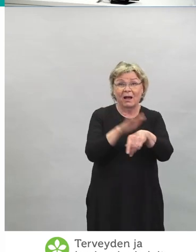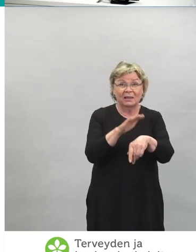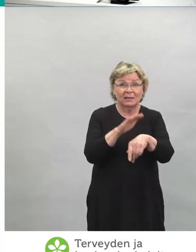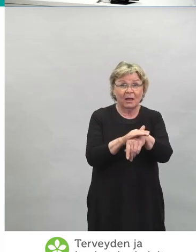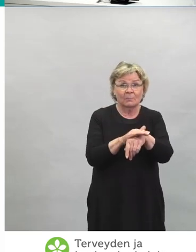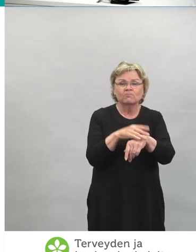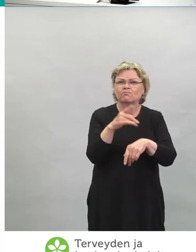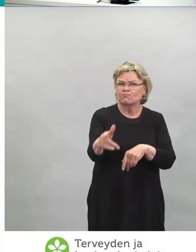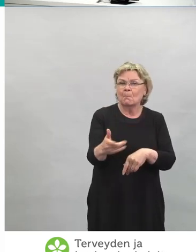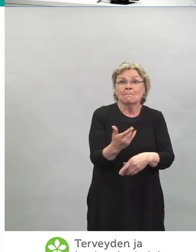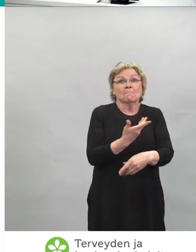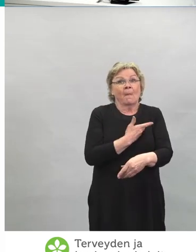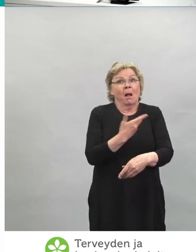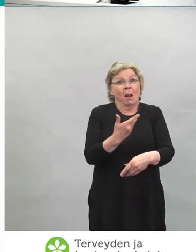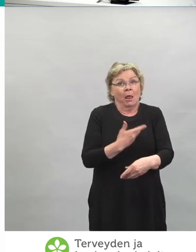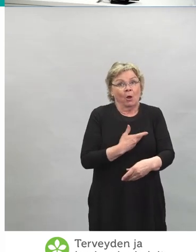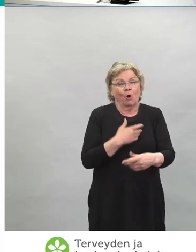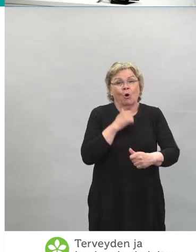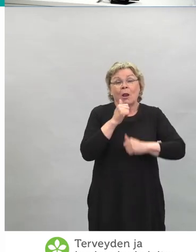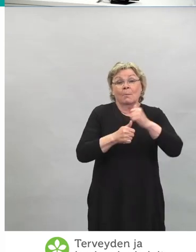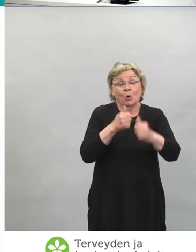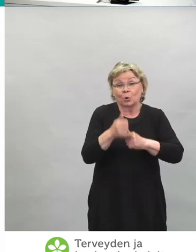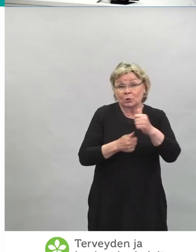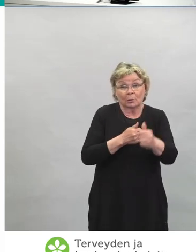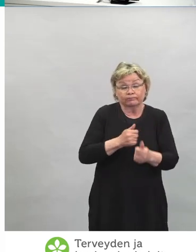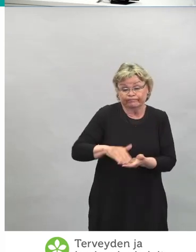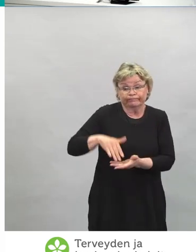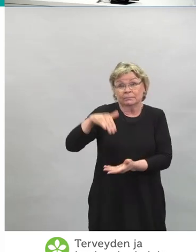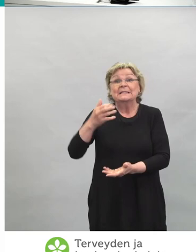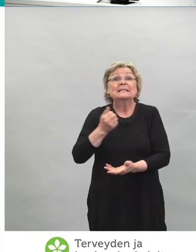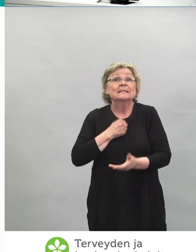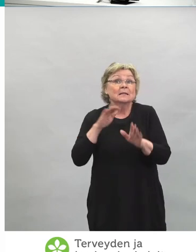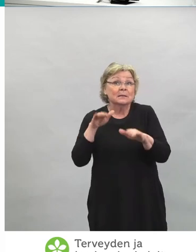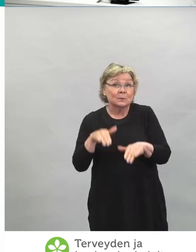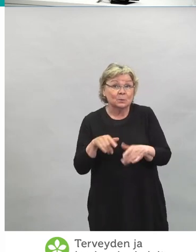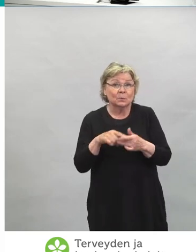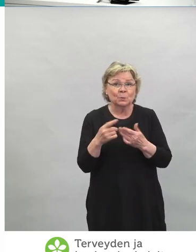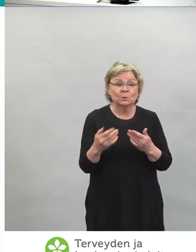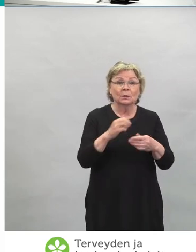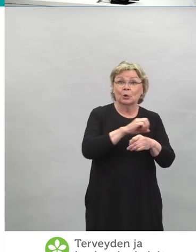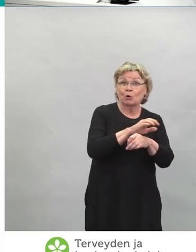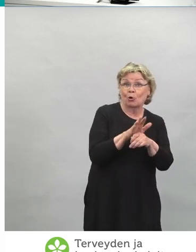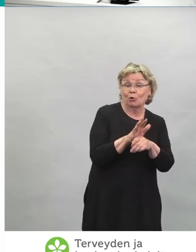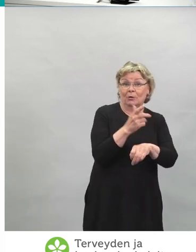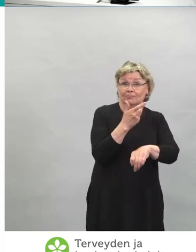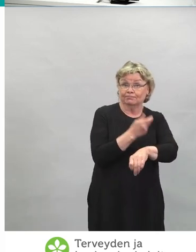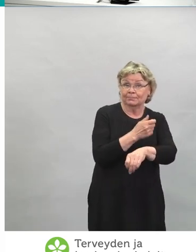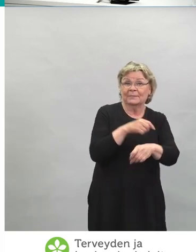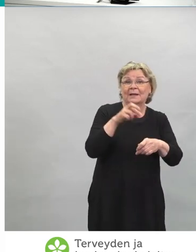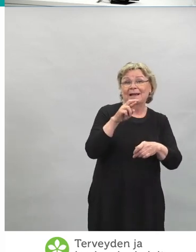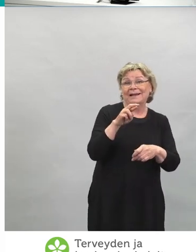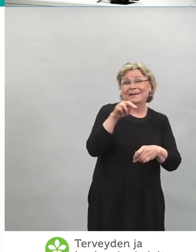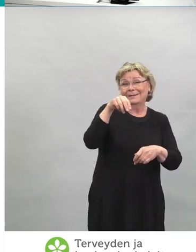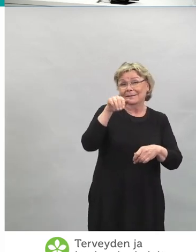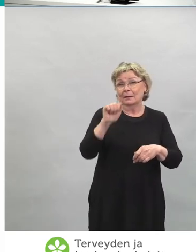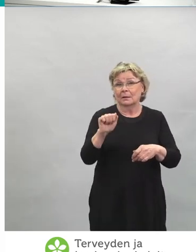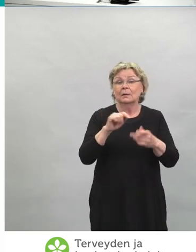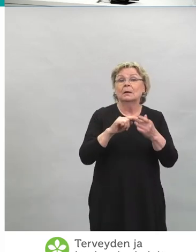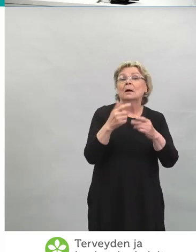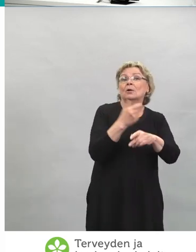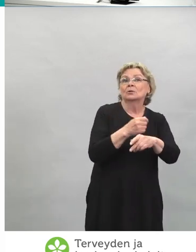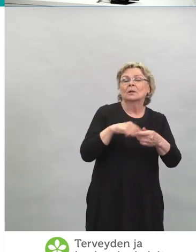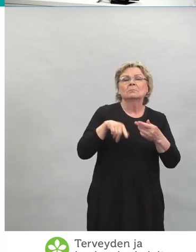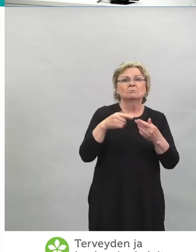paljon, mutta me tiedettiin, niin kuin tuossa Hanna äsken sanoi, niin nämä koronavirusrokotteet, erityisesti RNA-rokotteet, ne on erittäin